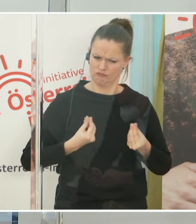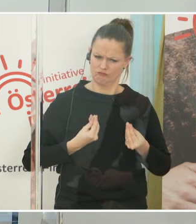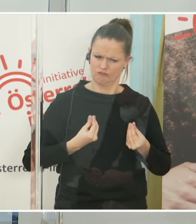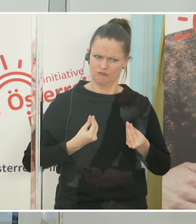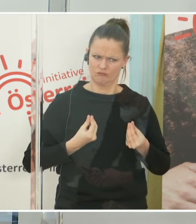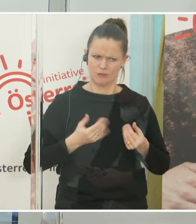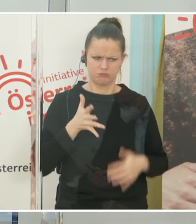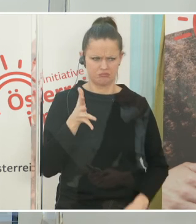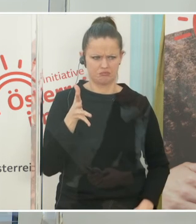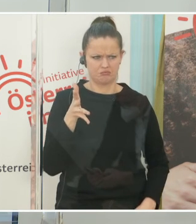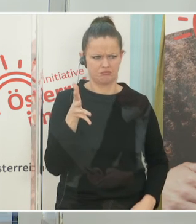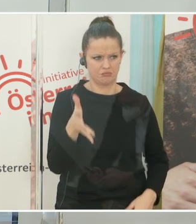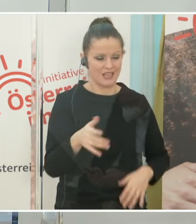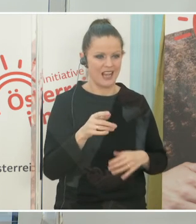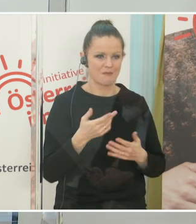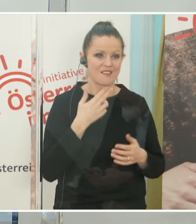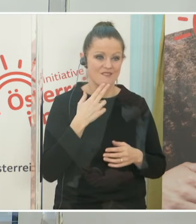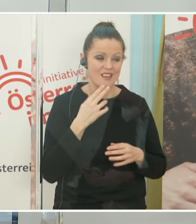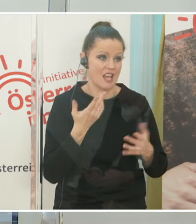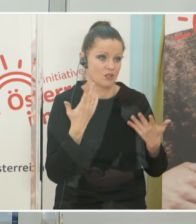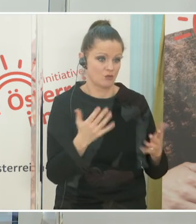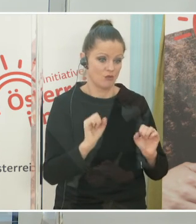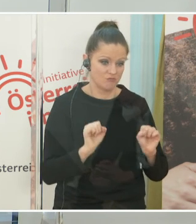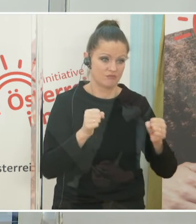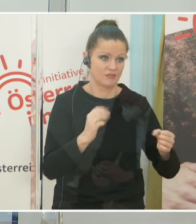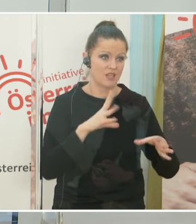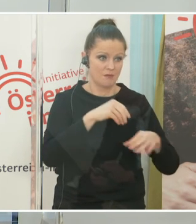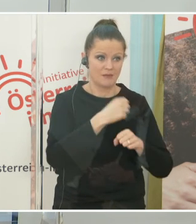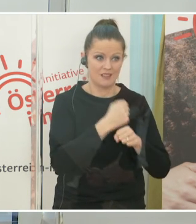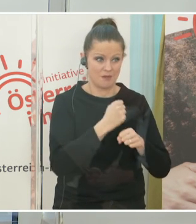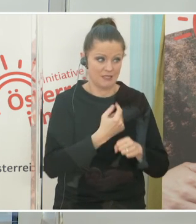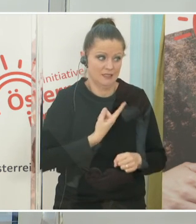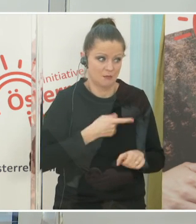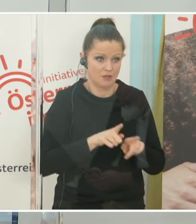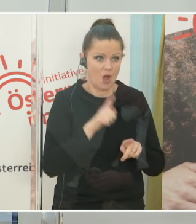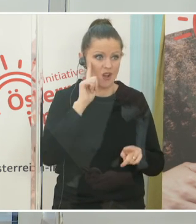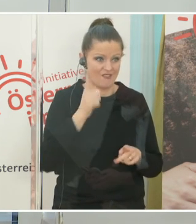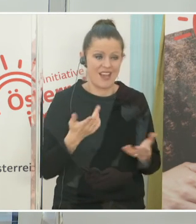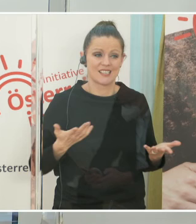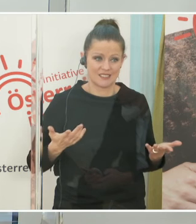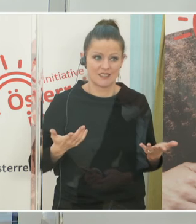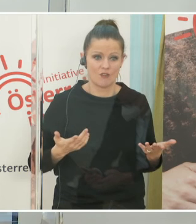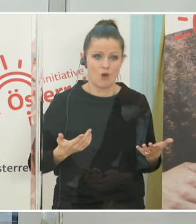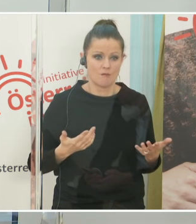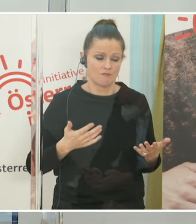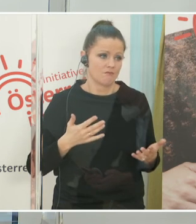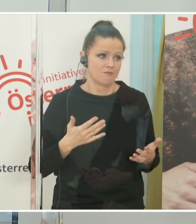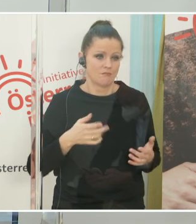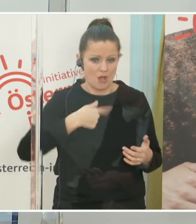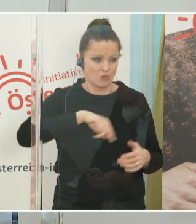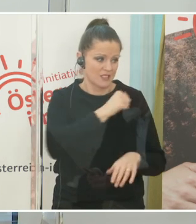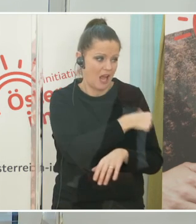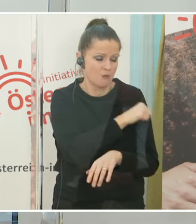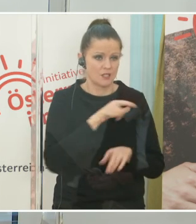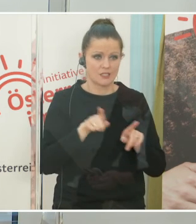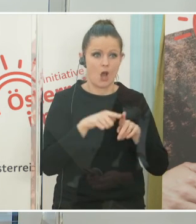alle, die damit zu tun haben, wissen, was, also ich weiß es auch, weil wir das in unserer Ambulanz auch tun. Also da